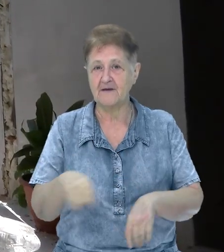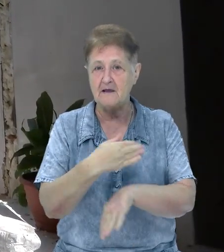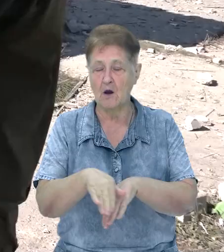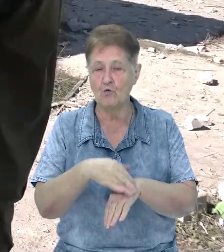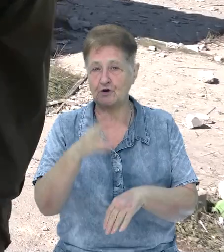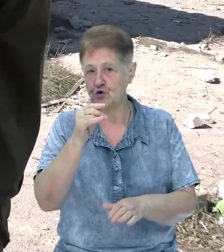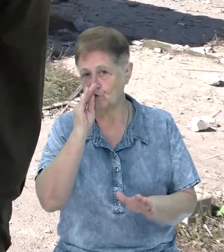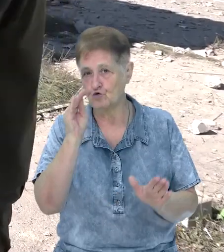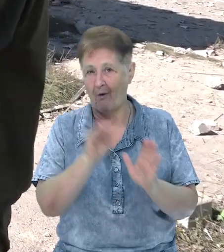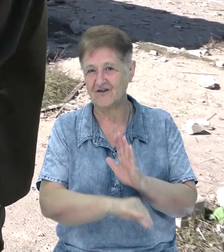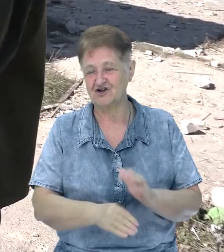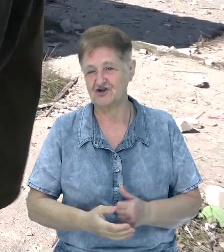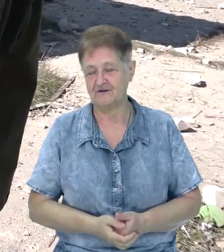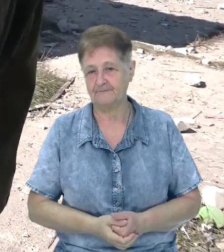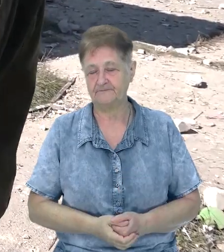у сховище.